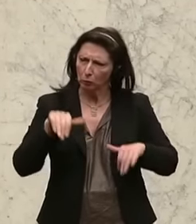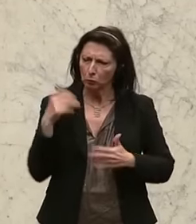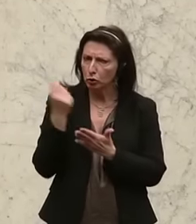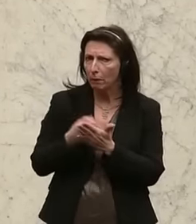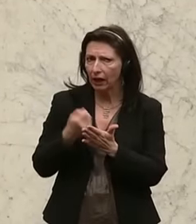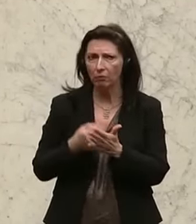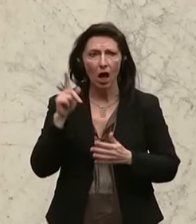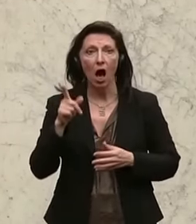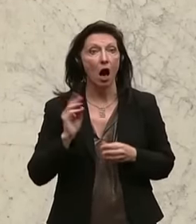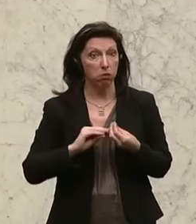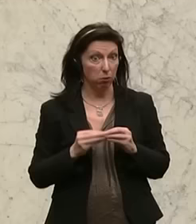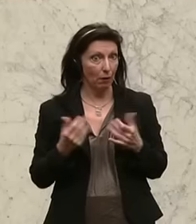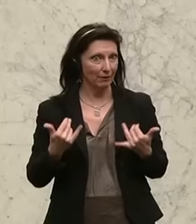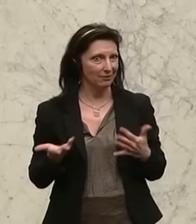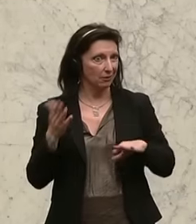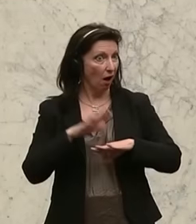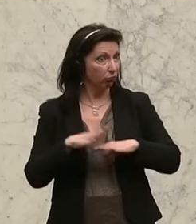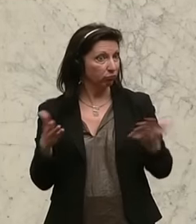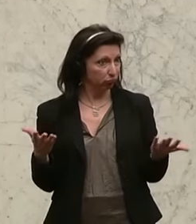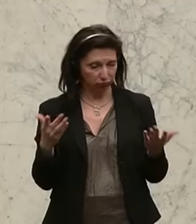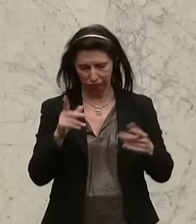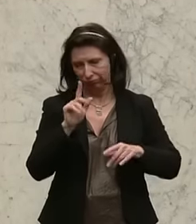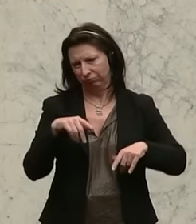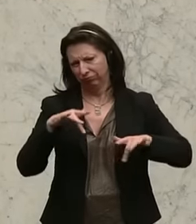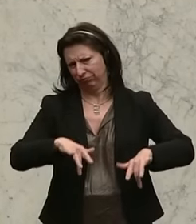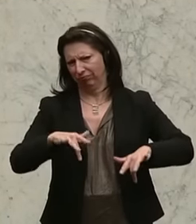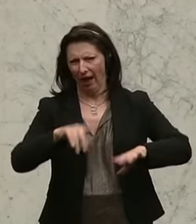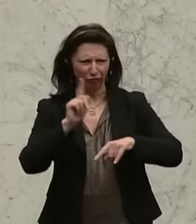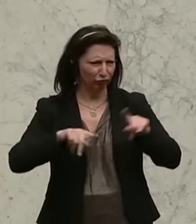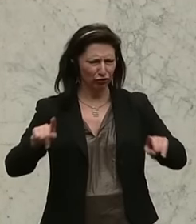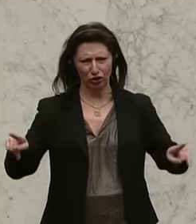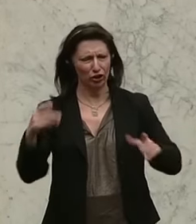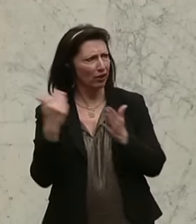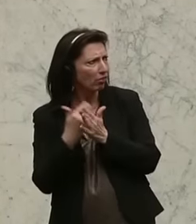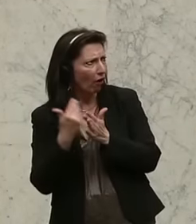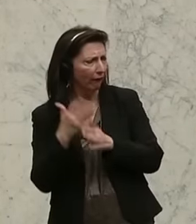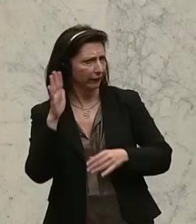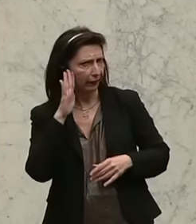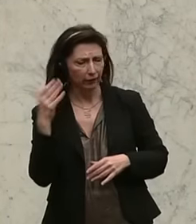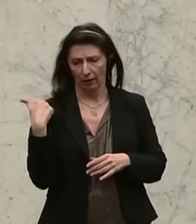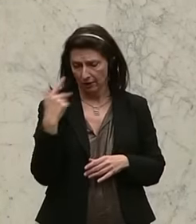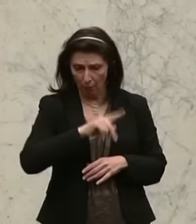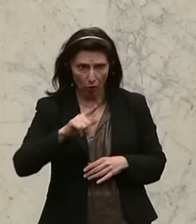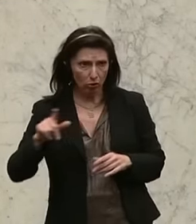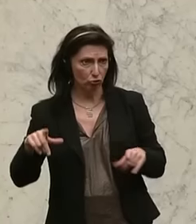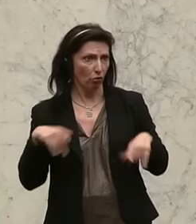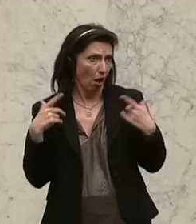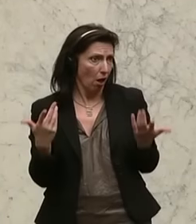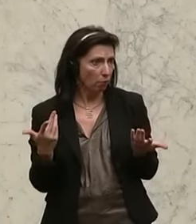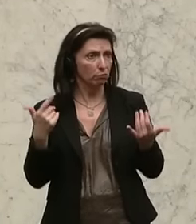Probleme leider offensichtlich verstärkt, das zeigen zumindest die verschiedensten Meldungen, die wir in den letzten Monaten erleben, die wir hier uns erlaubt haben als Anlass